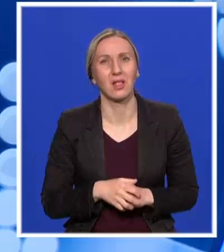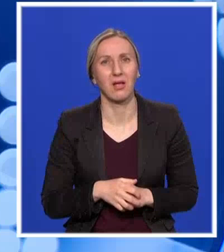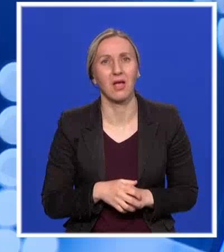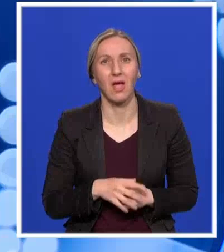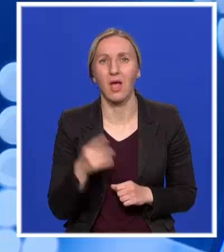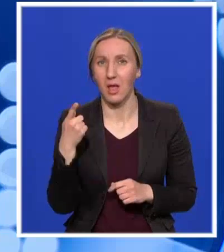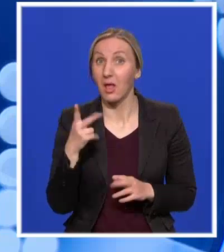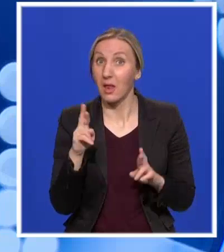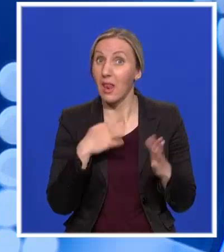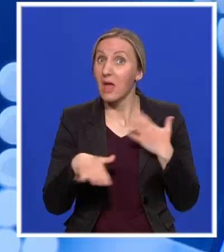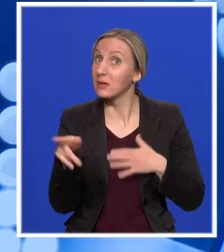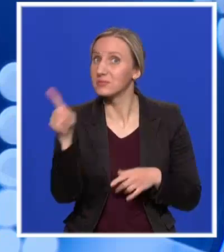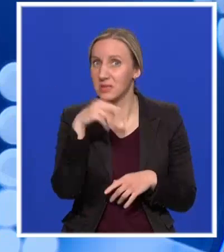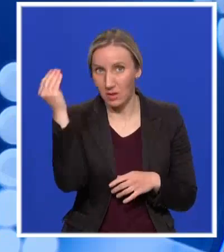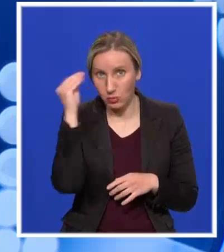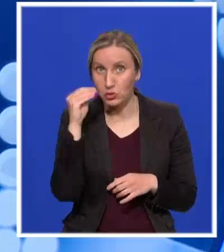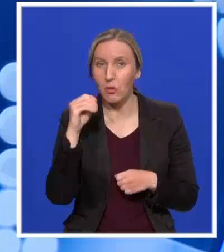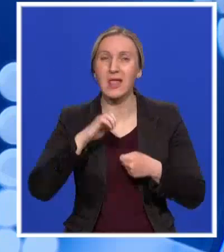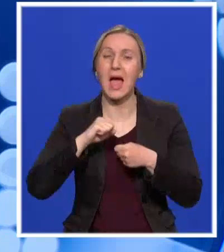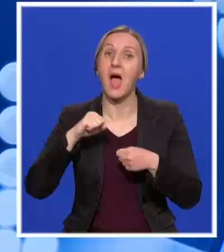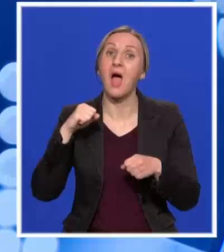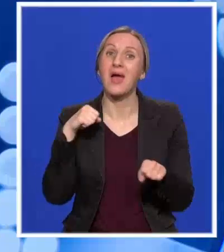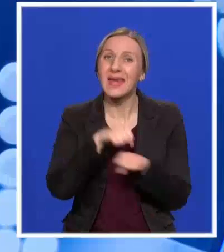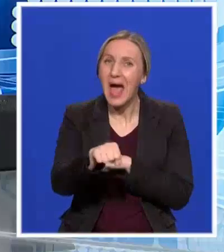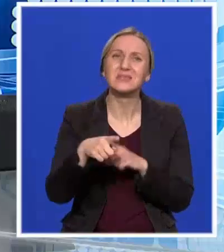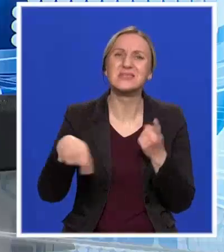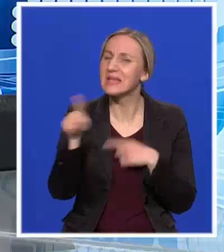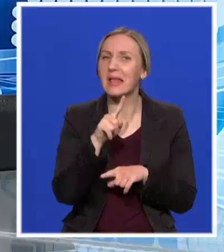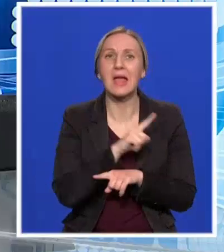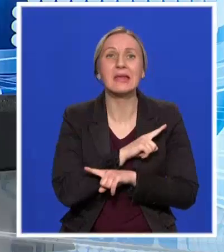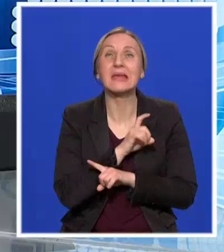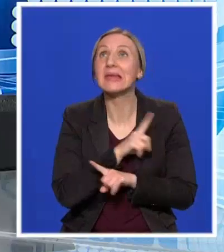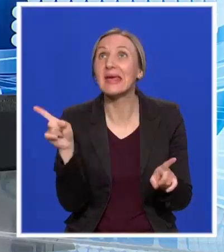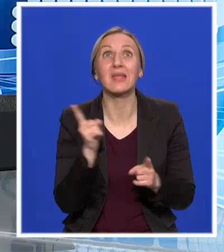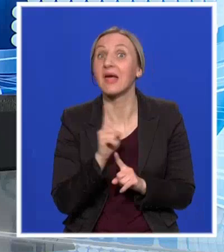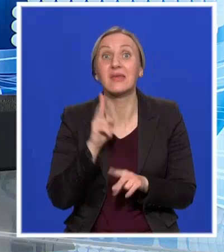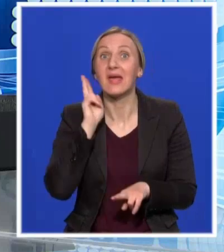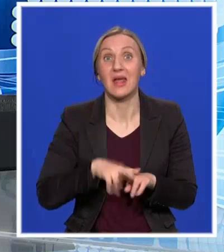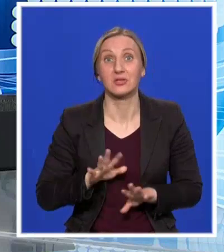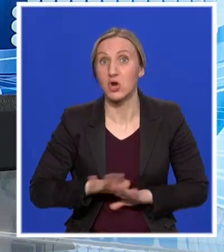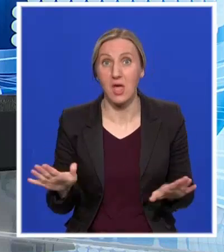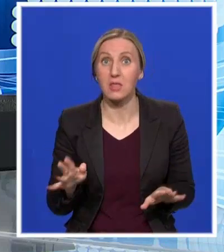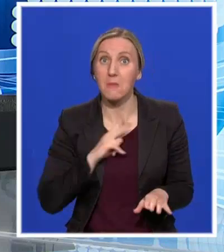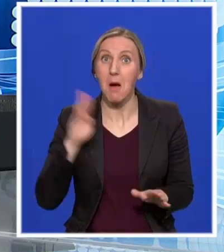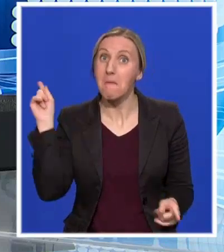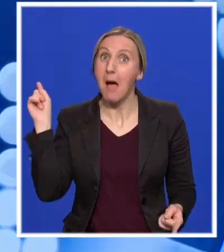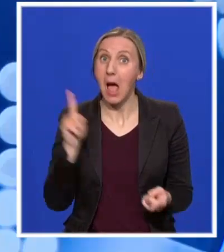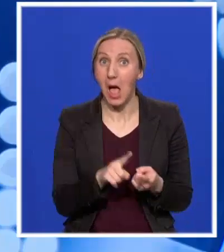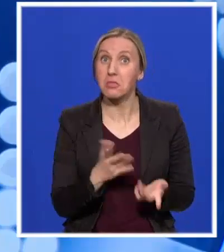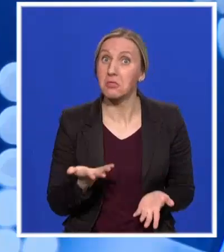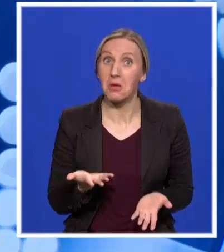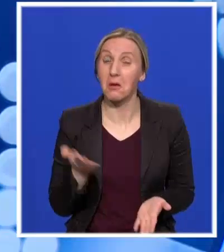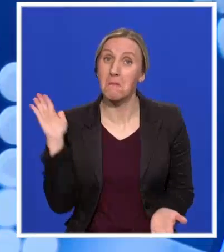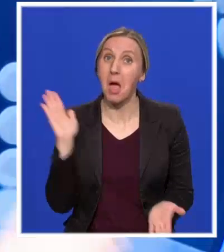to nedozvoljeno u bilokom trenutku, da nasilje nikad nije rešenje. To mi učemo svoje djece. U ovine teškim danima. Imamo part, broje slučajeva, dakle,